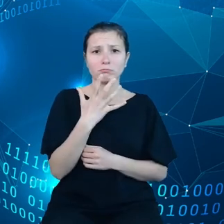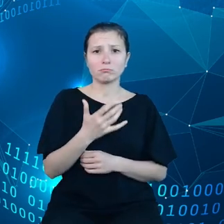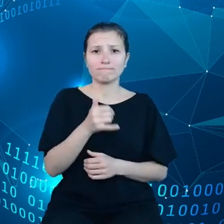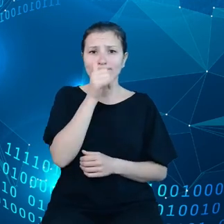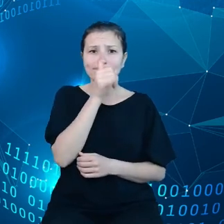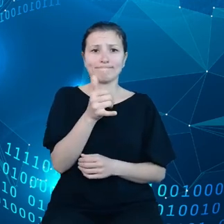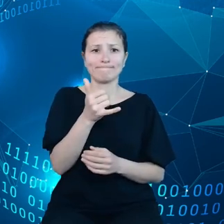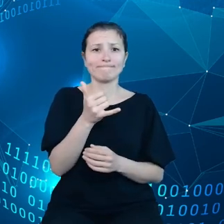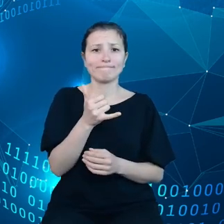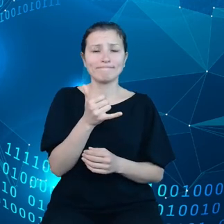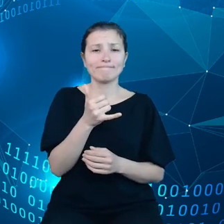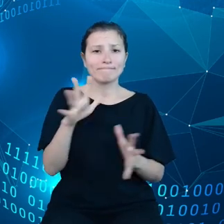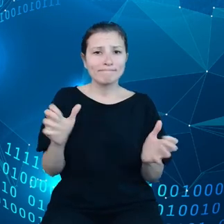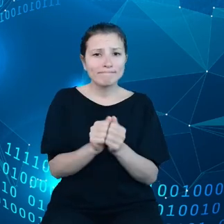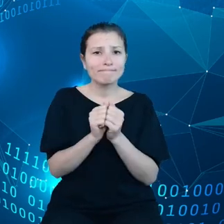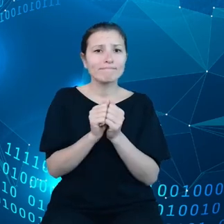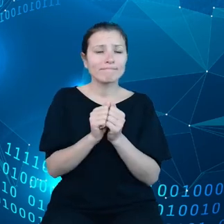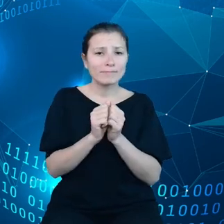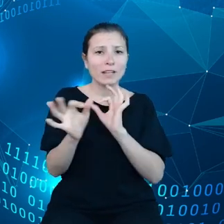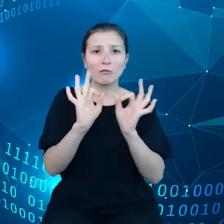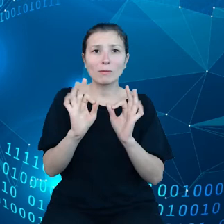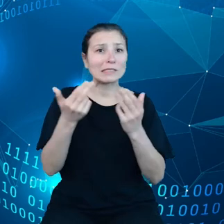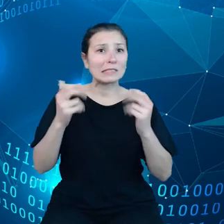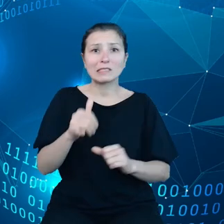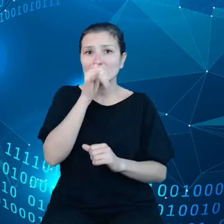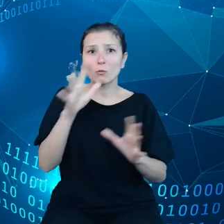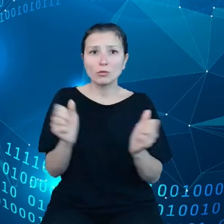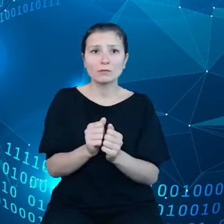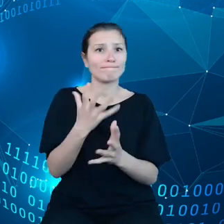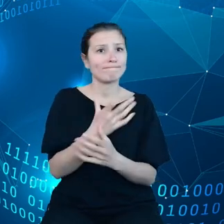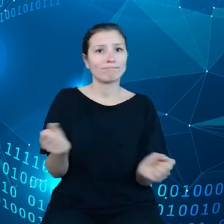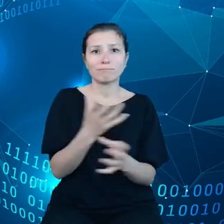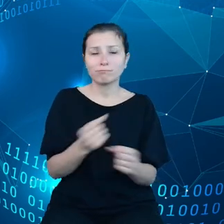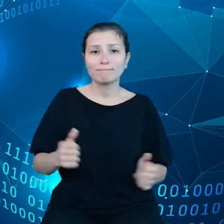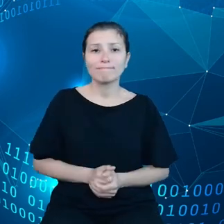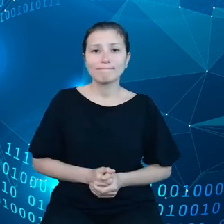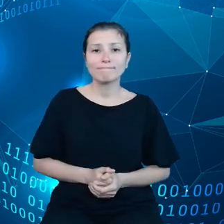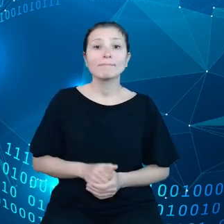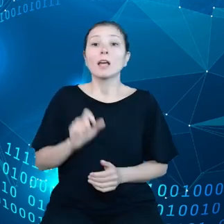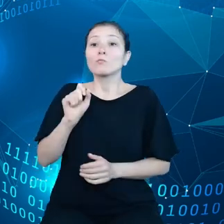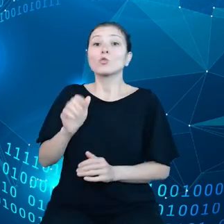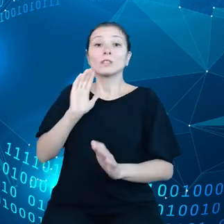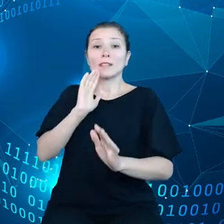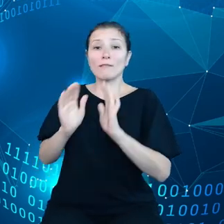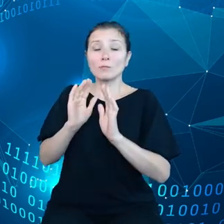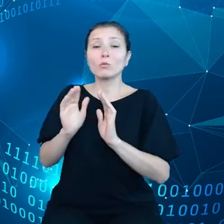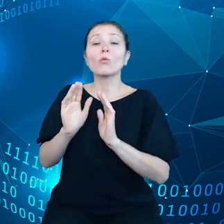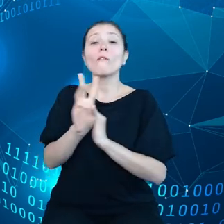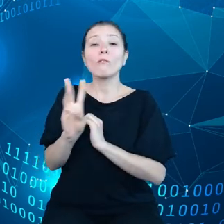dowiedzieć się nic. Całe szczęście jest nawet strona na Facebooku, która